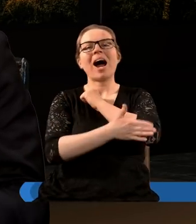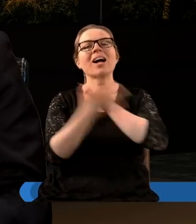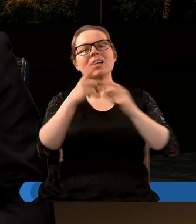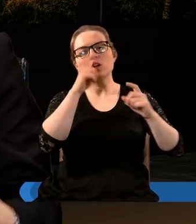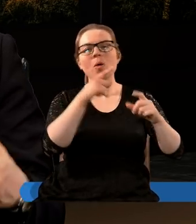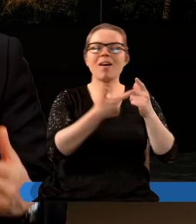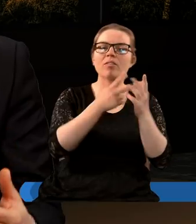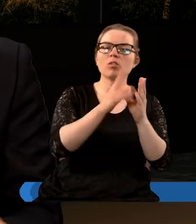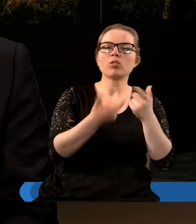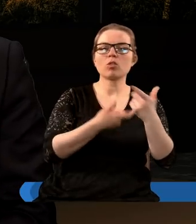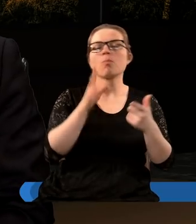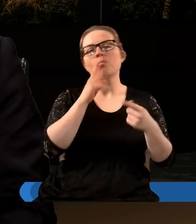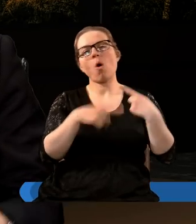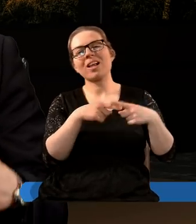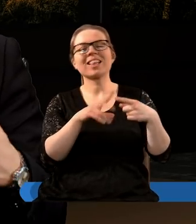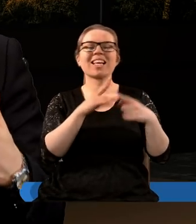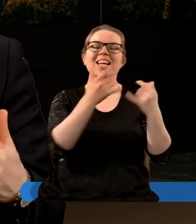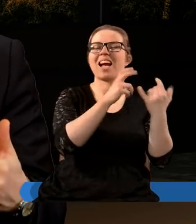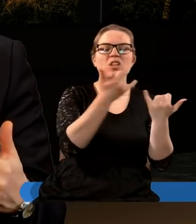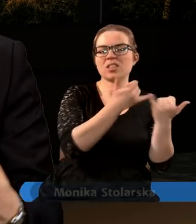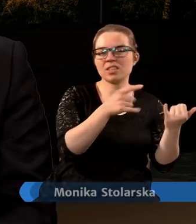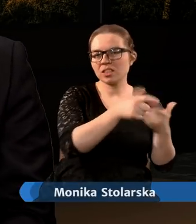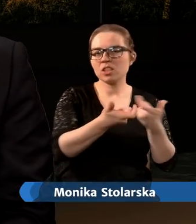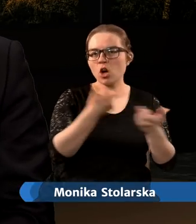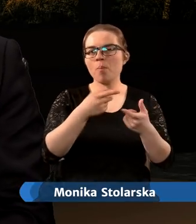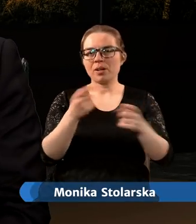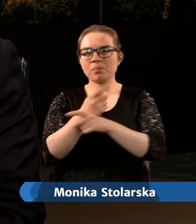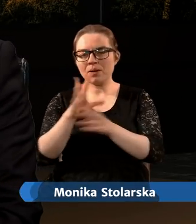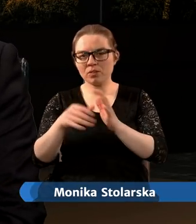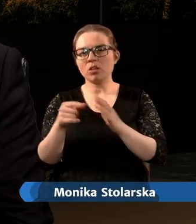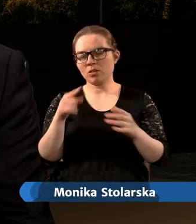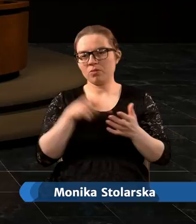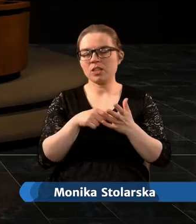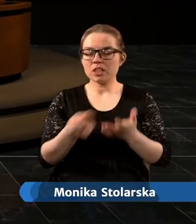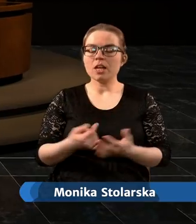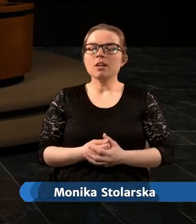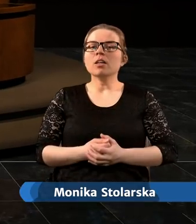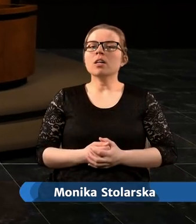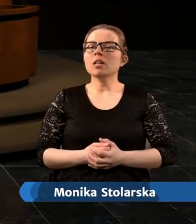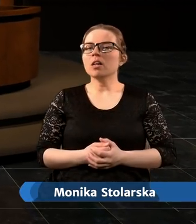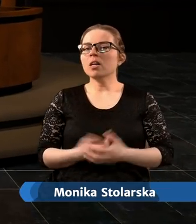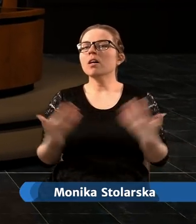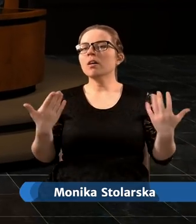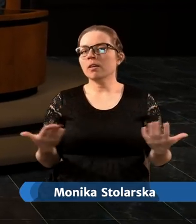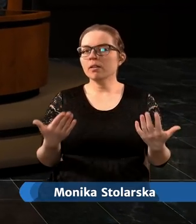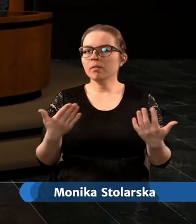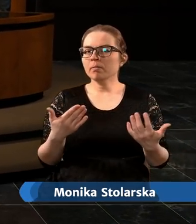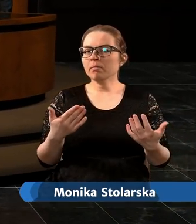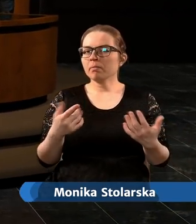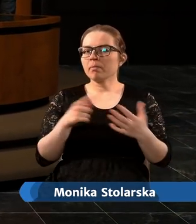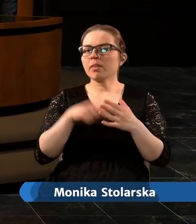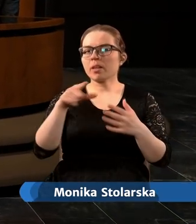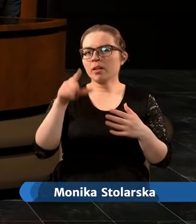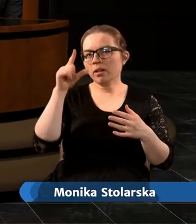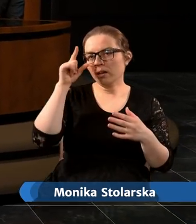żądań w polityce i realizuje to poprzez właśnie presję polityczną. Tak, dziękuję. No właśnie, ta